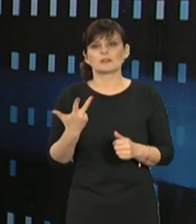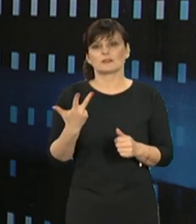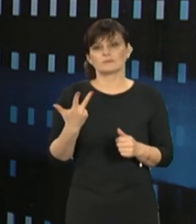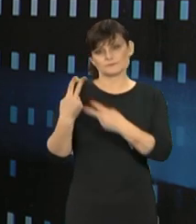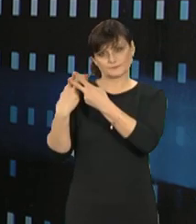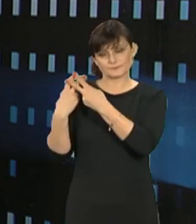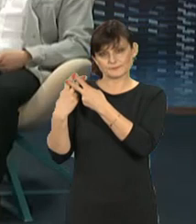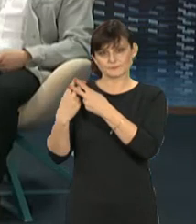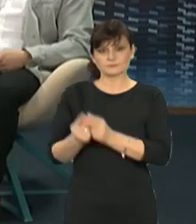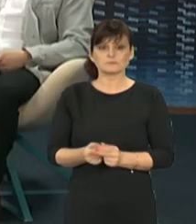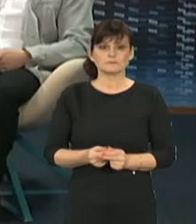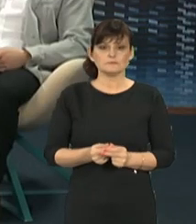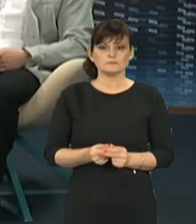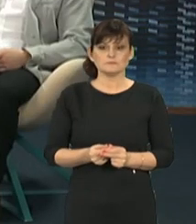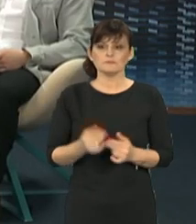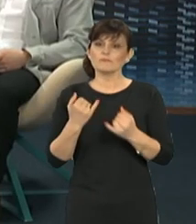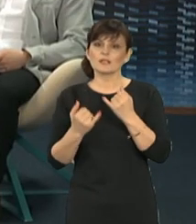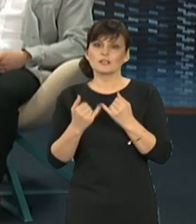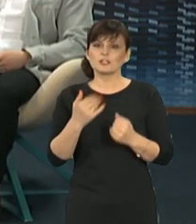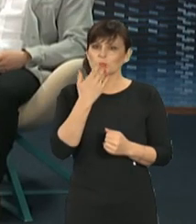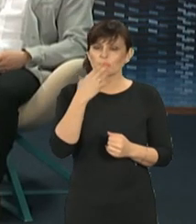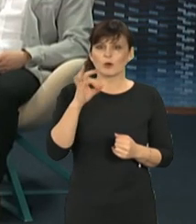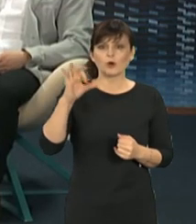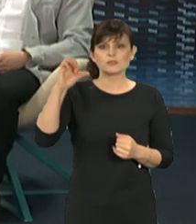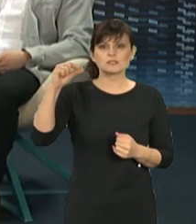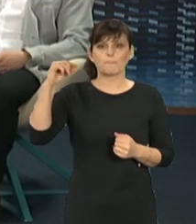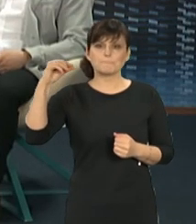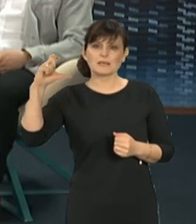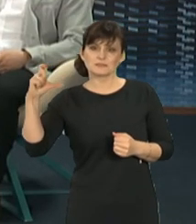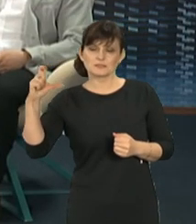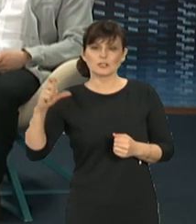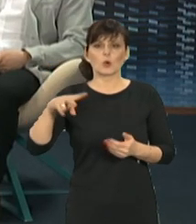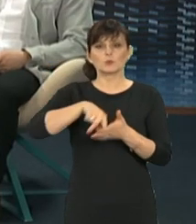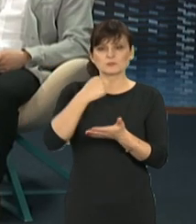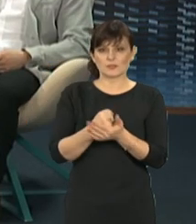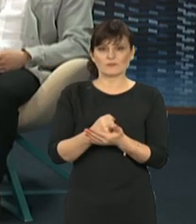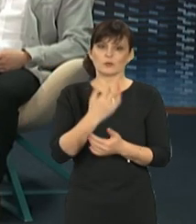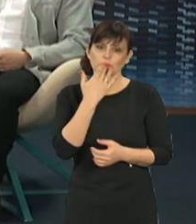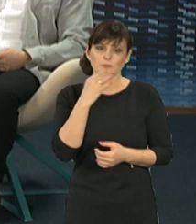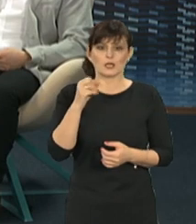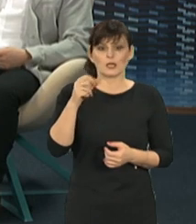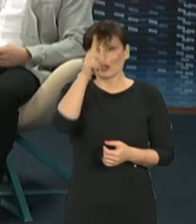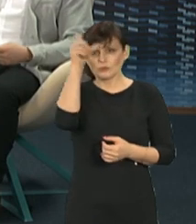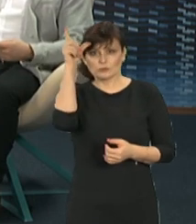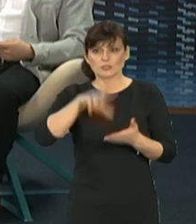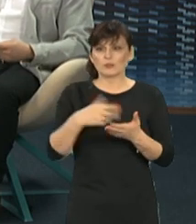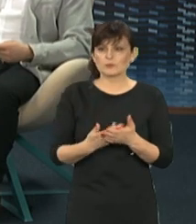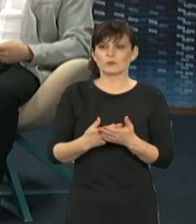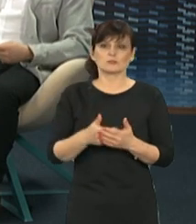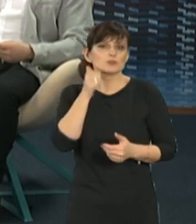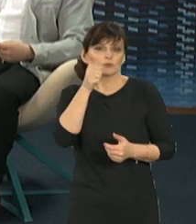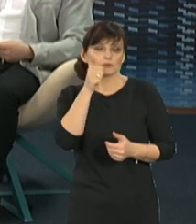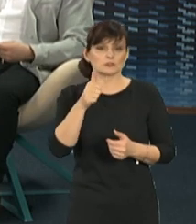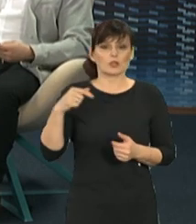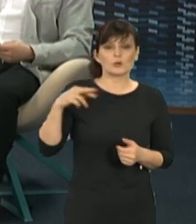do trzech lat. Właśnie jeżeli chodzi o tą specustawę, bo można powiedzieć, że ludzie też na co dzień, prawda, w jaki sposób, czy wchodzą